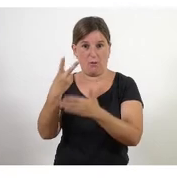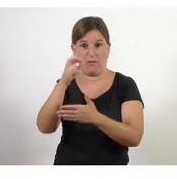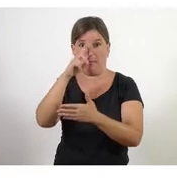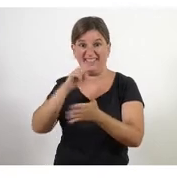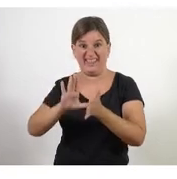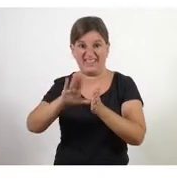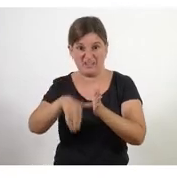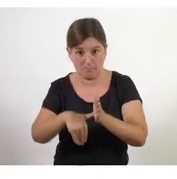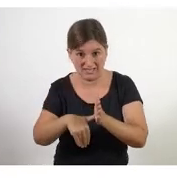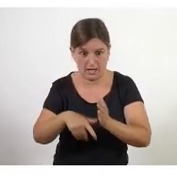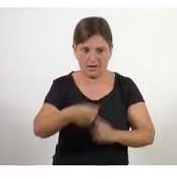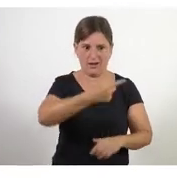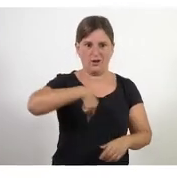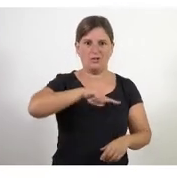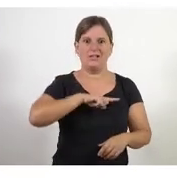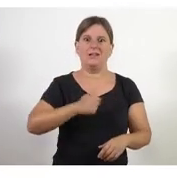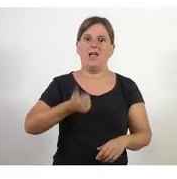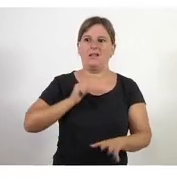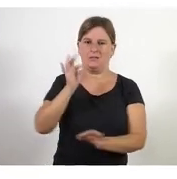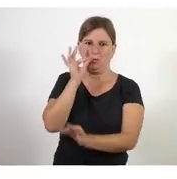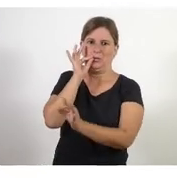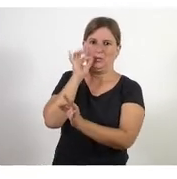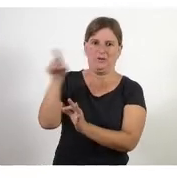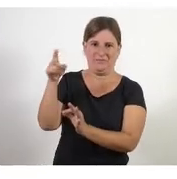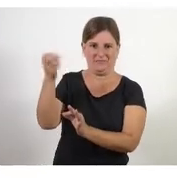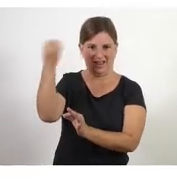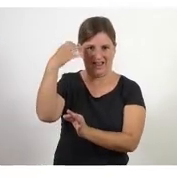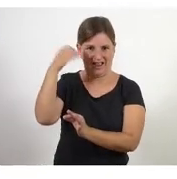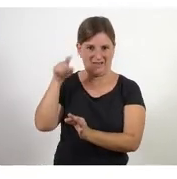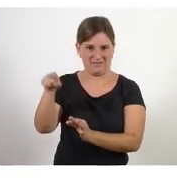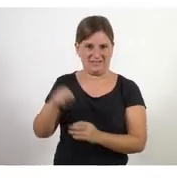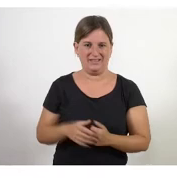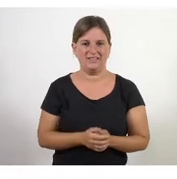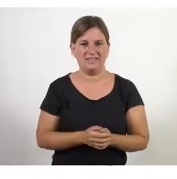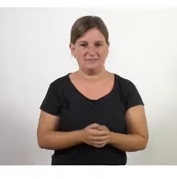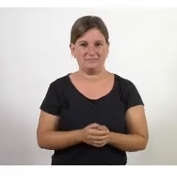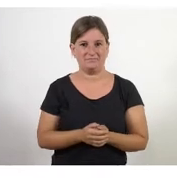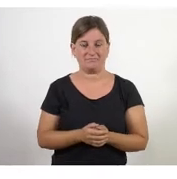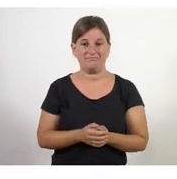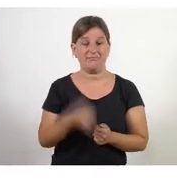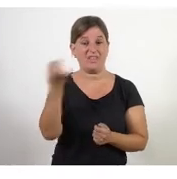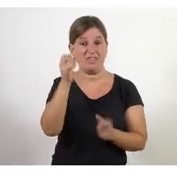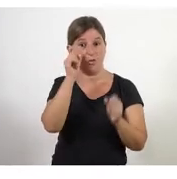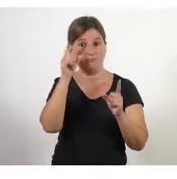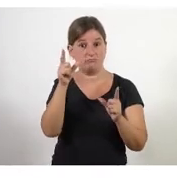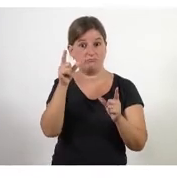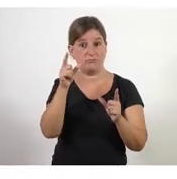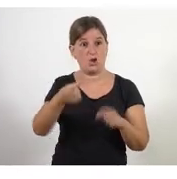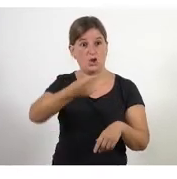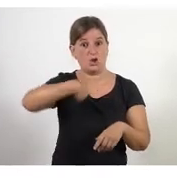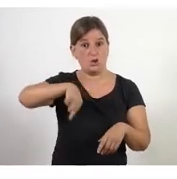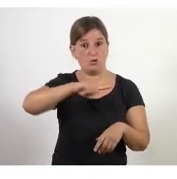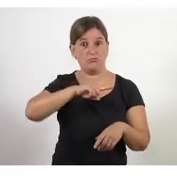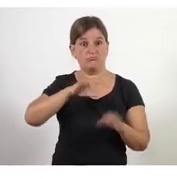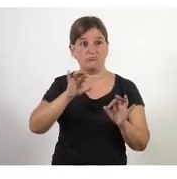després nosaltres poder afavorir-nos d'aquella inversió i de veure que tot allò té un sentit i